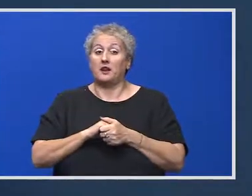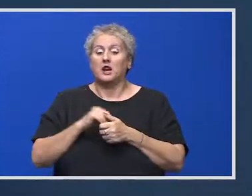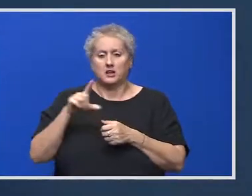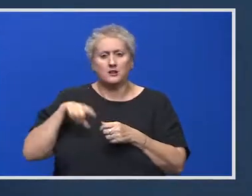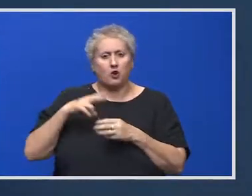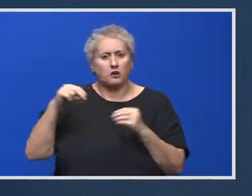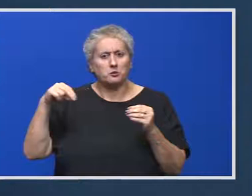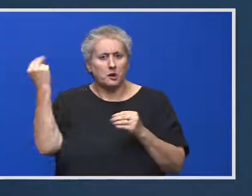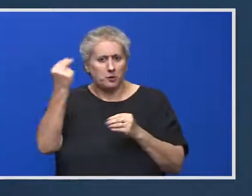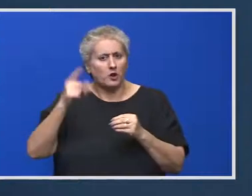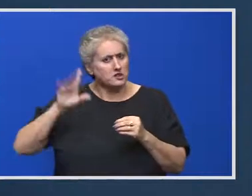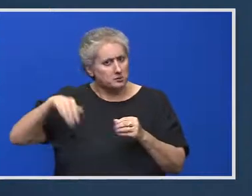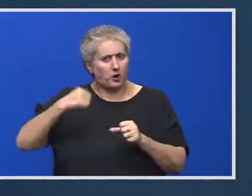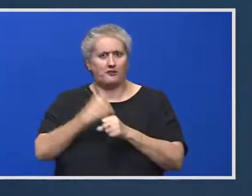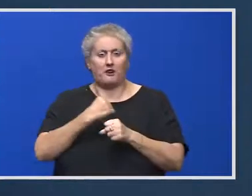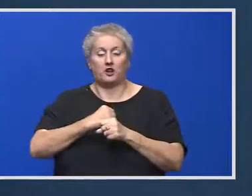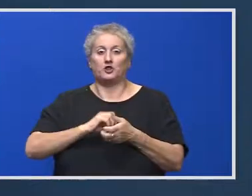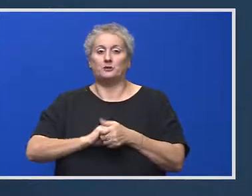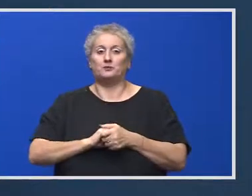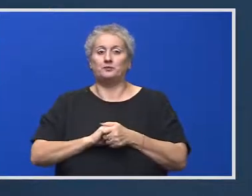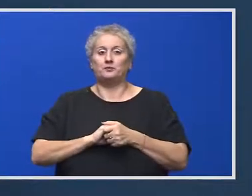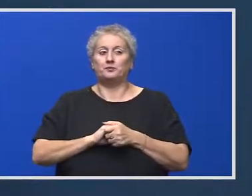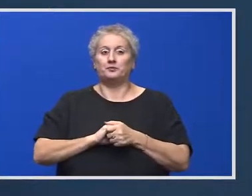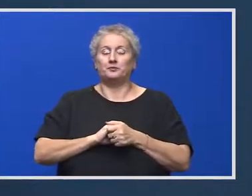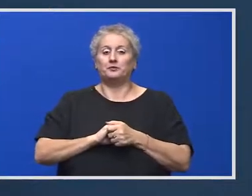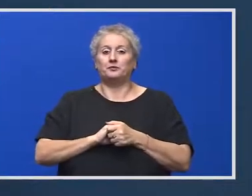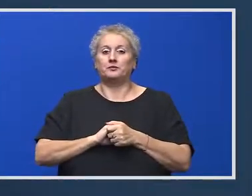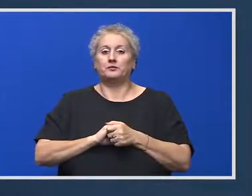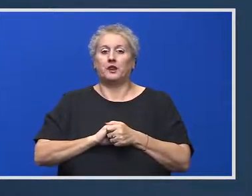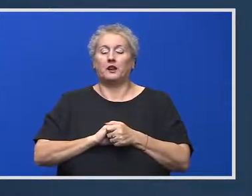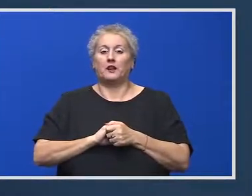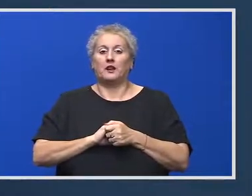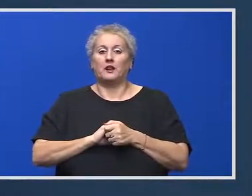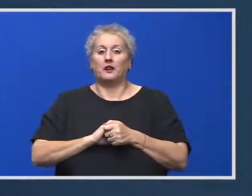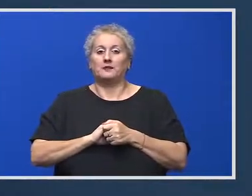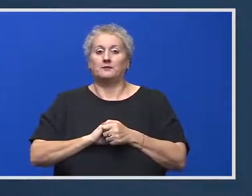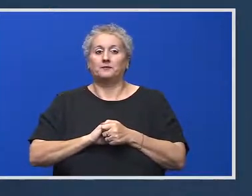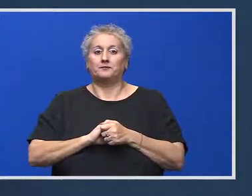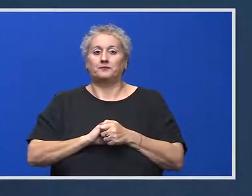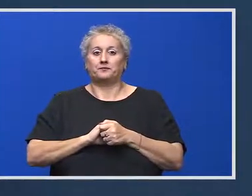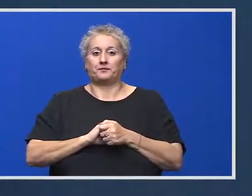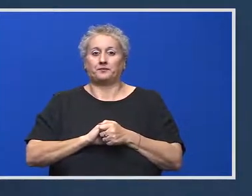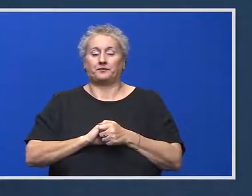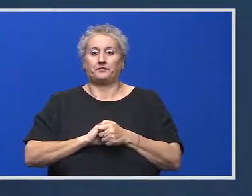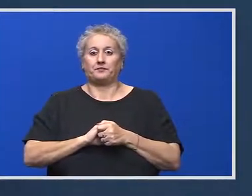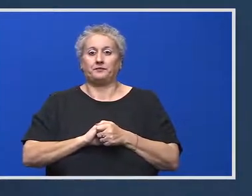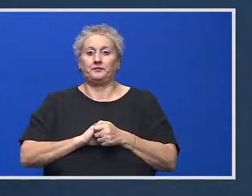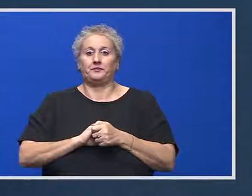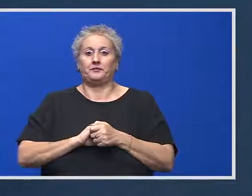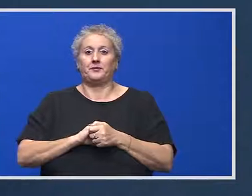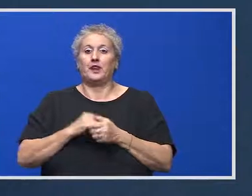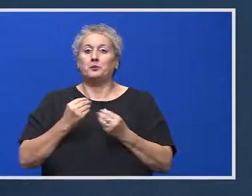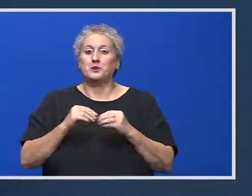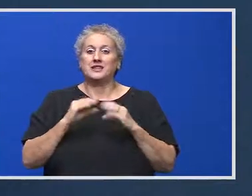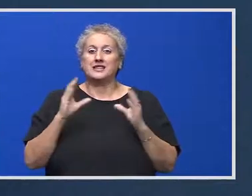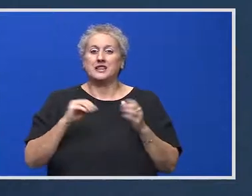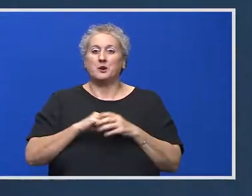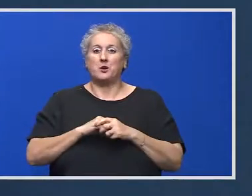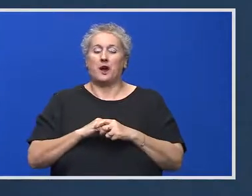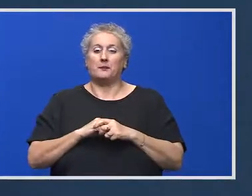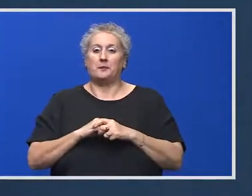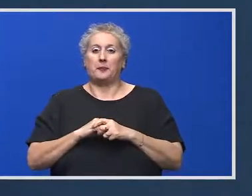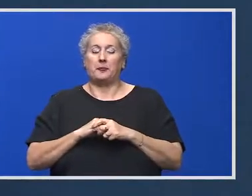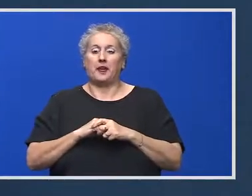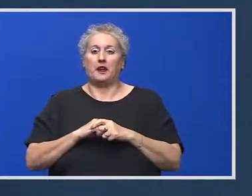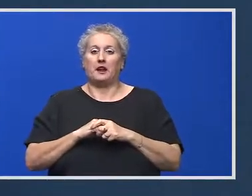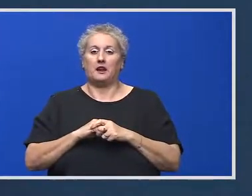face. Dar cele care se pot face se vor finanța. Sunt depuse foarte multe proiecte de la compania de investiții. Vă mulțumesc și colegii. vă întrebă. Mulțumesc. Bună ziua, Adrian Vasilachia de la